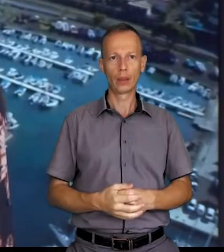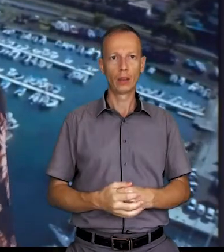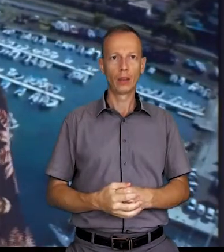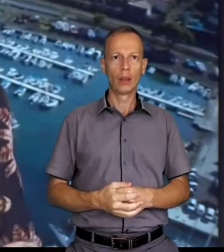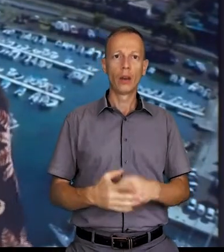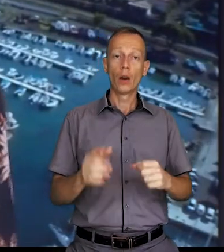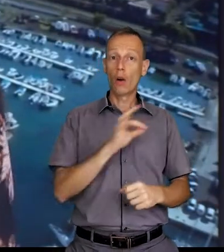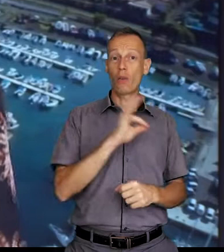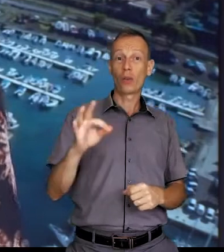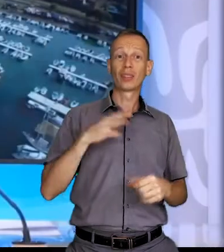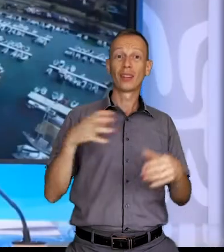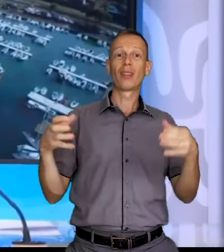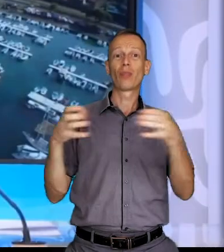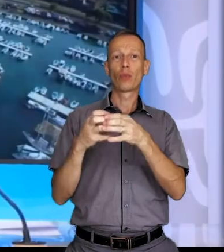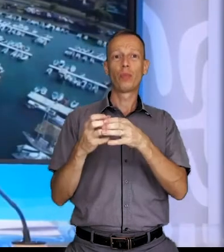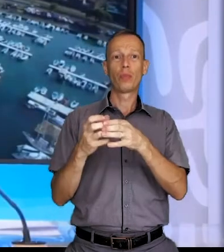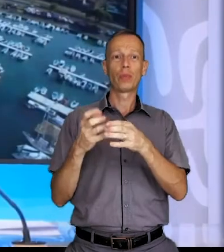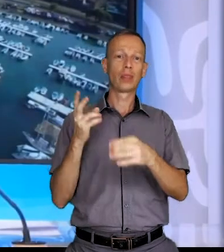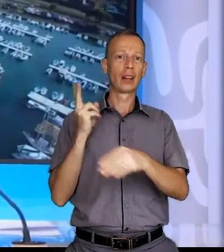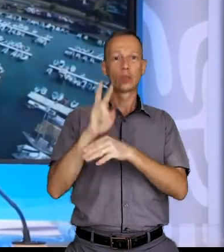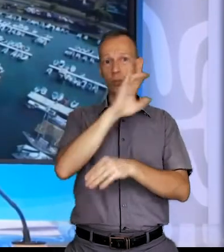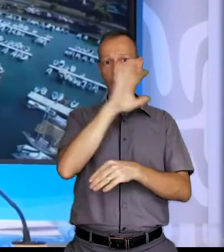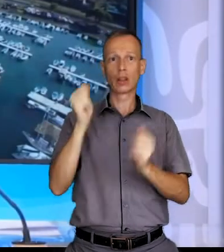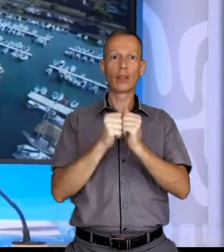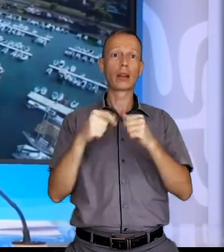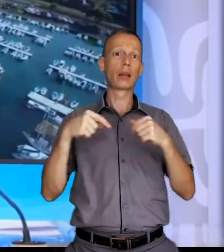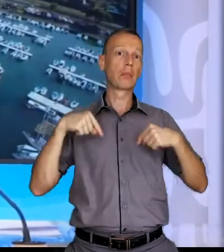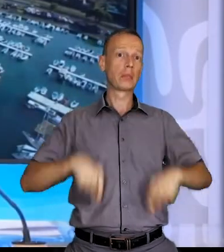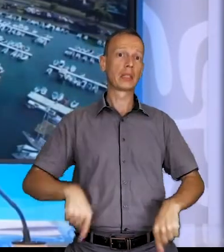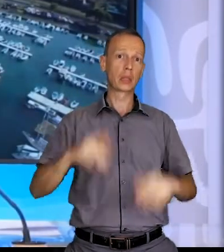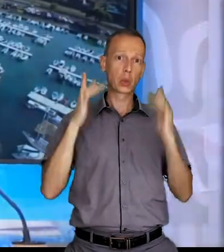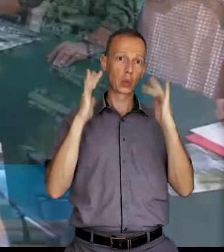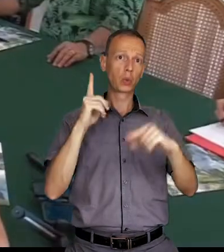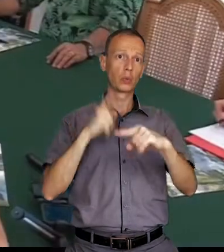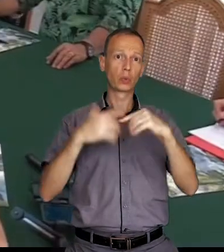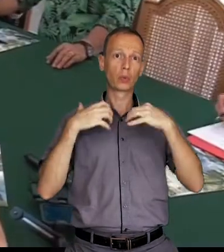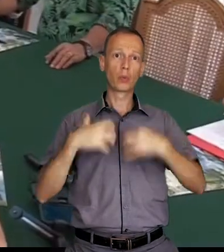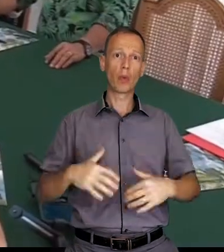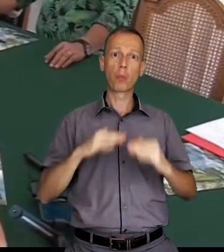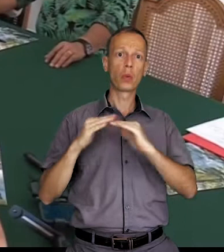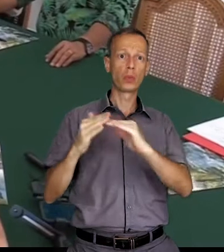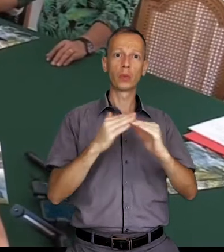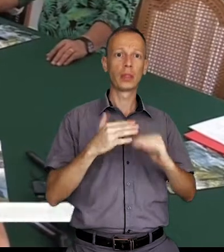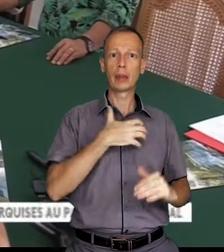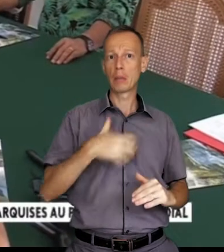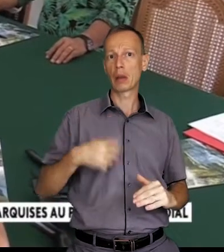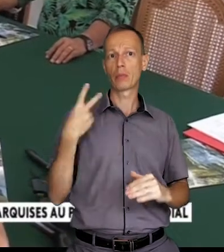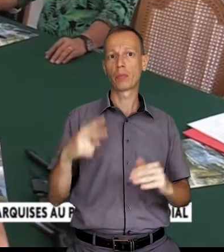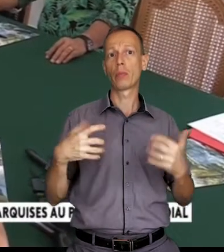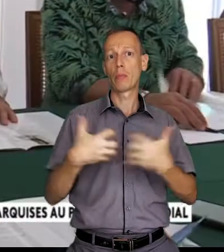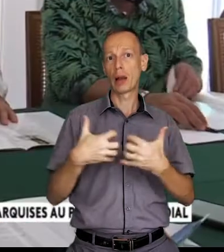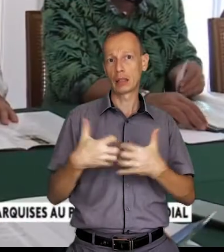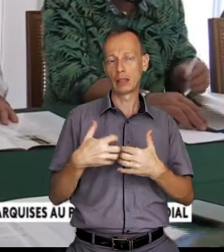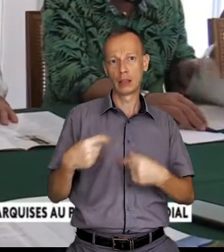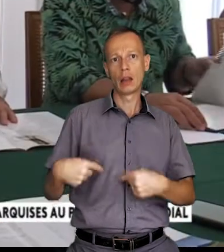tout au long de l'année. Et en France, une délégation polynésienne composée du ministre de la Culture et des membres de la communauté